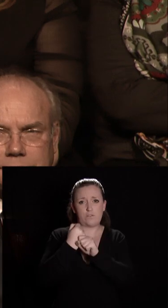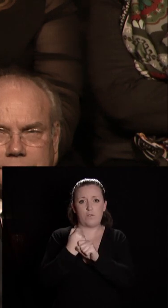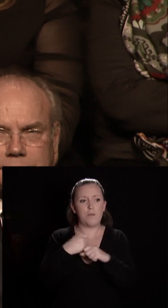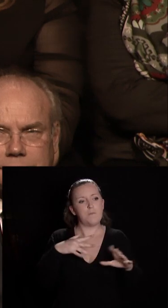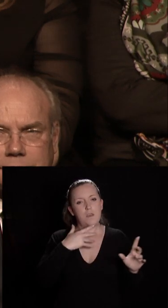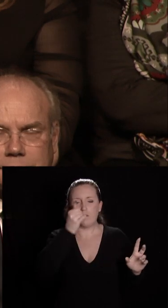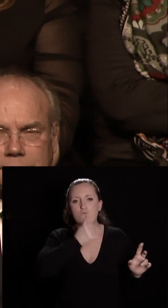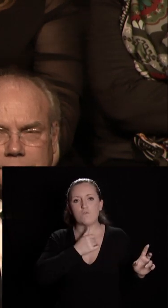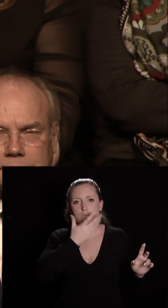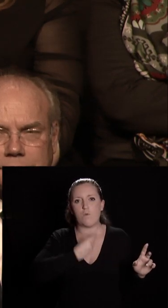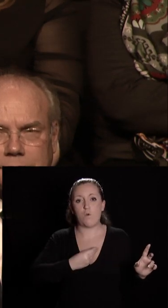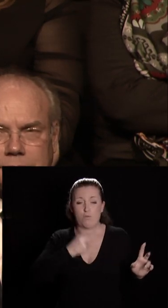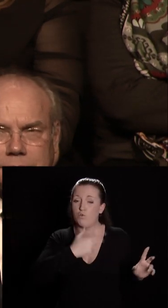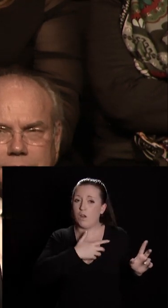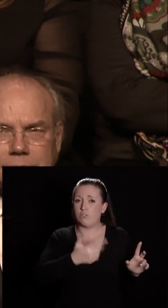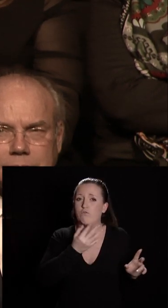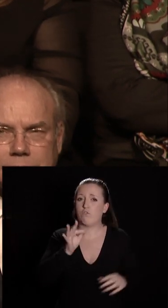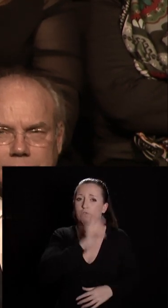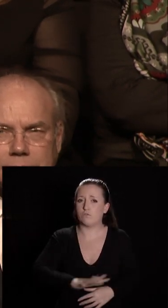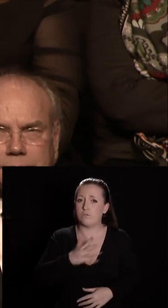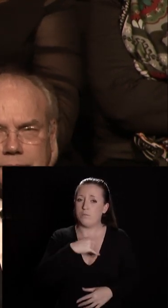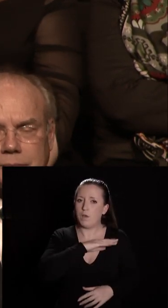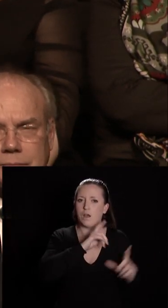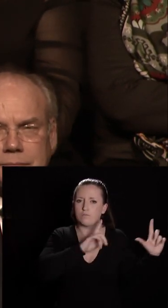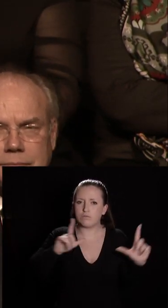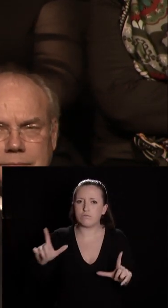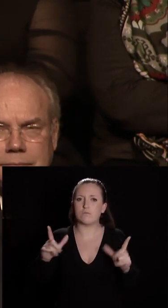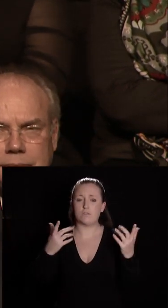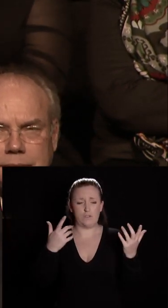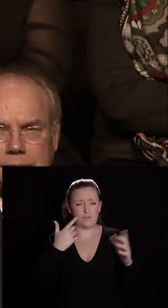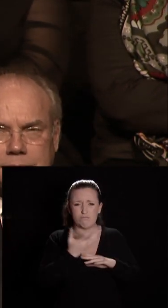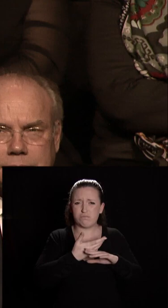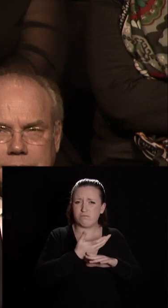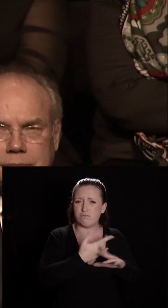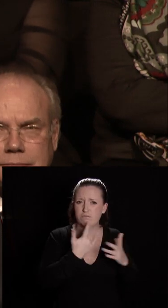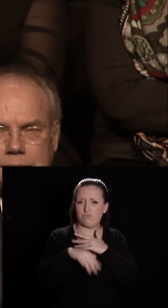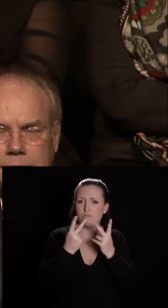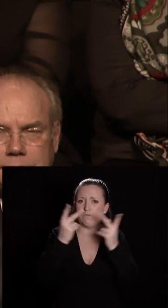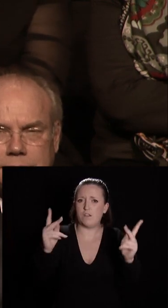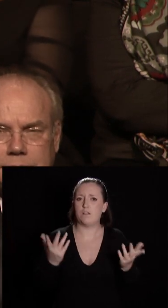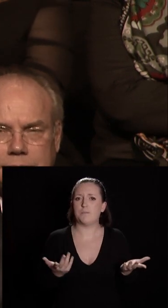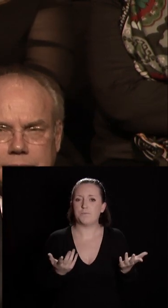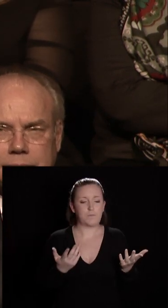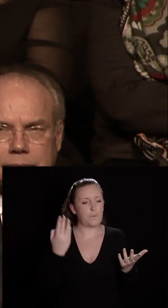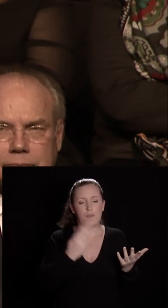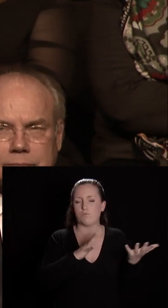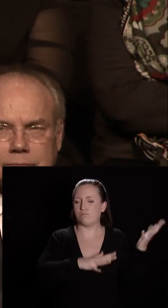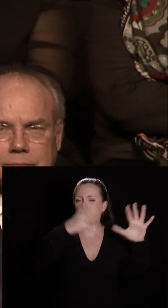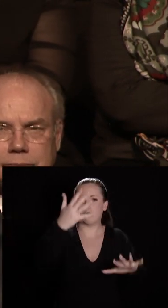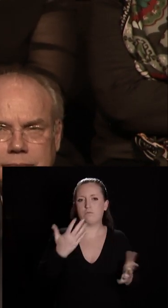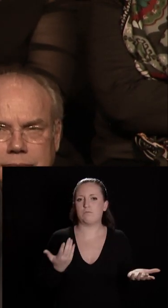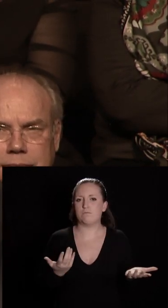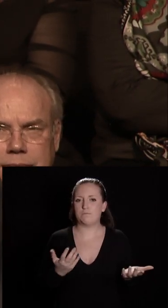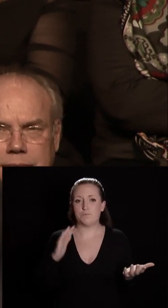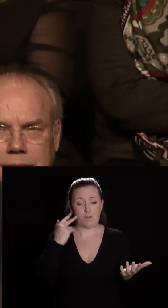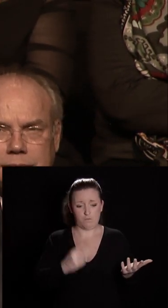musée l'un des plus riches de France par ses collections joyaux de notre cité qui méritait cette métamorphose l'histoire de notre grande Bourgogne